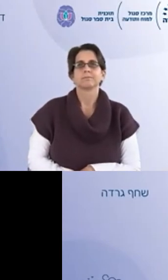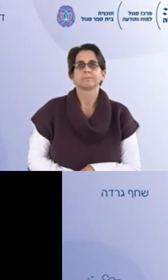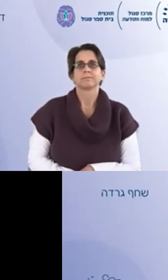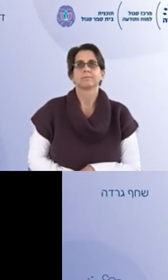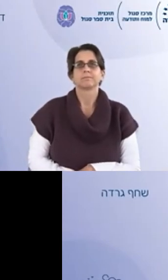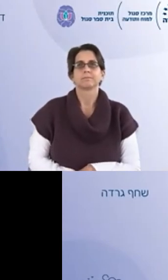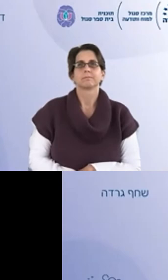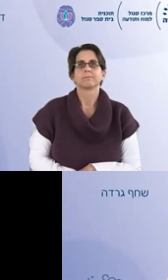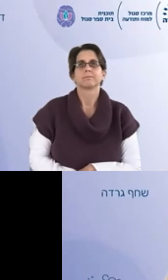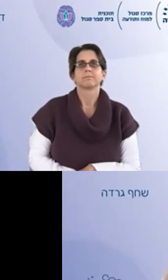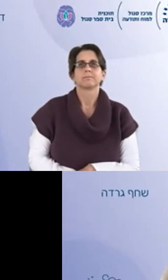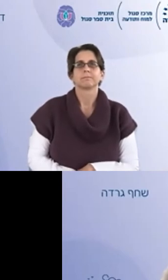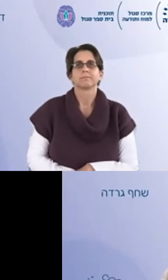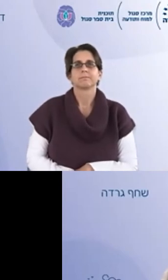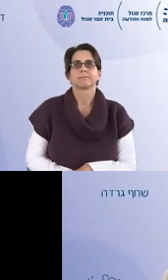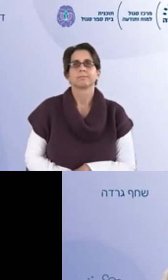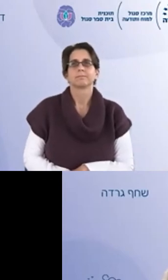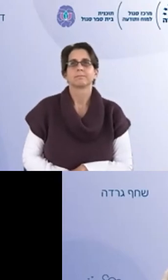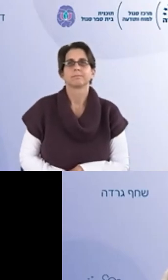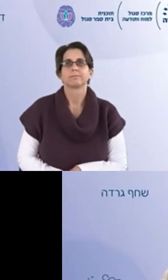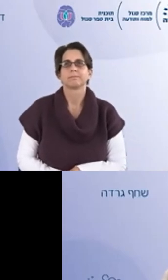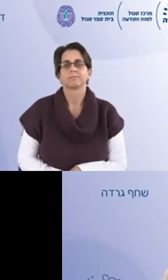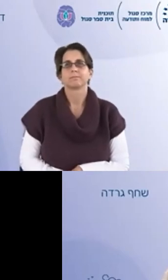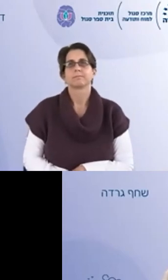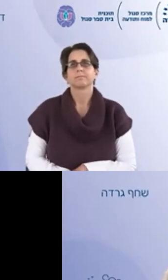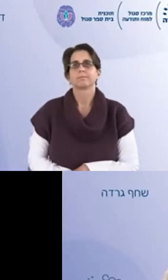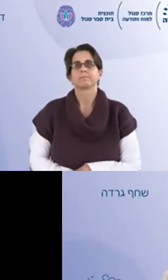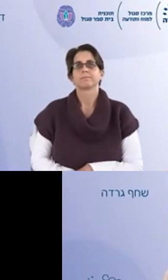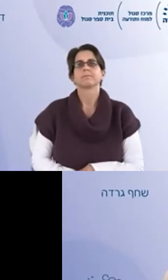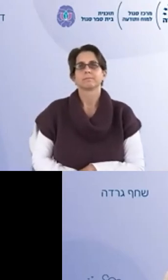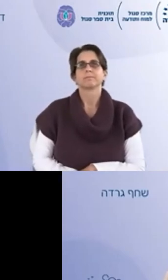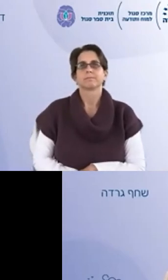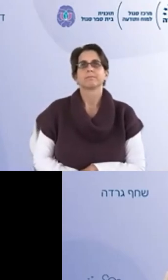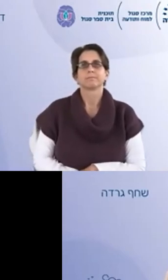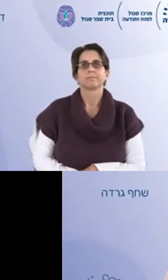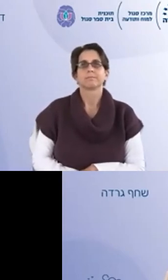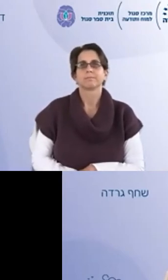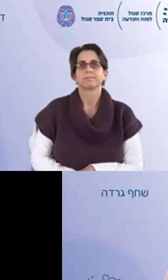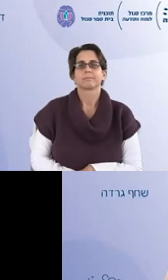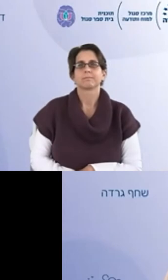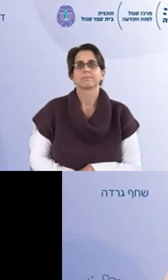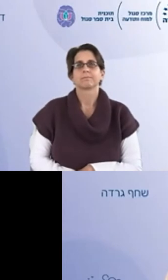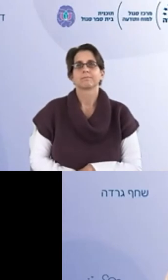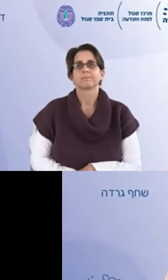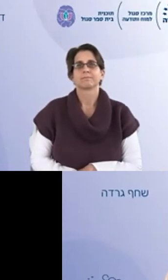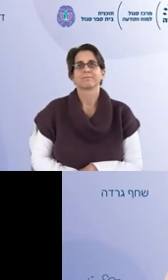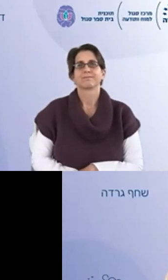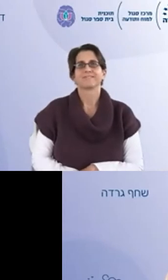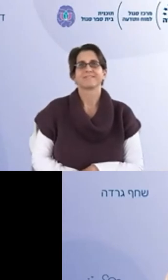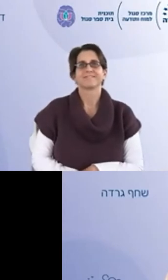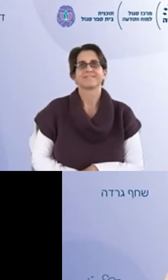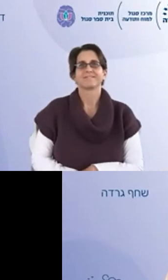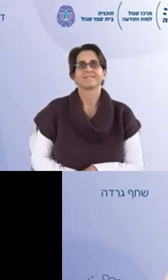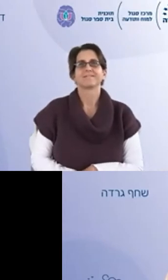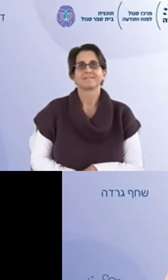להעביר את האגרסיה ולא עשיתי שום דבר לא חזרתי אליה לא פניתי לאחר מהצוות נחמית פה איתי אפילו עוד דיברתי